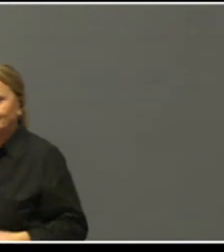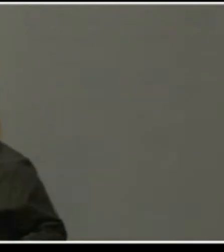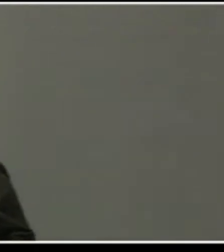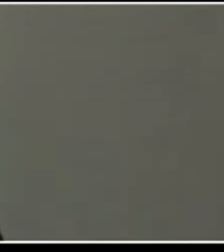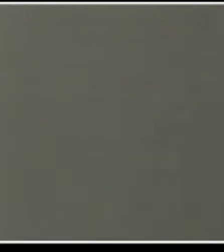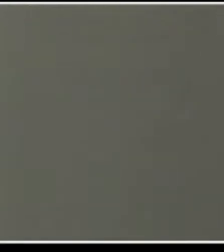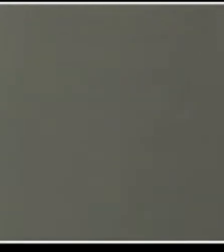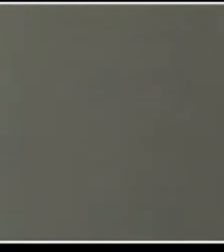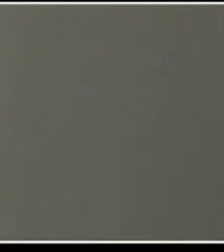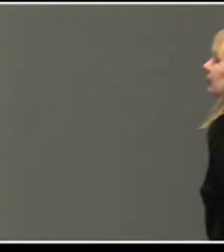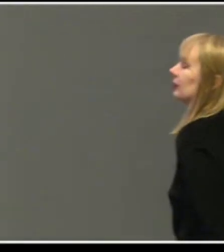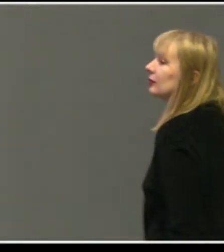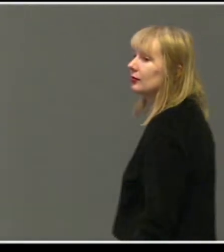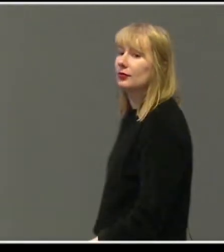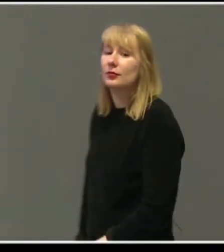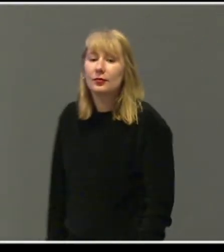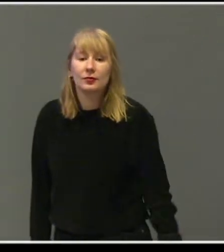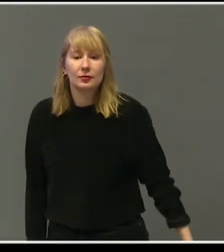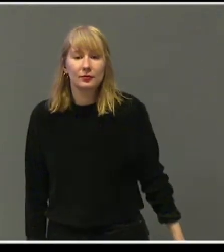Tusen takk skal du ha, Miriam.